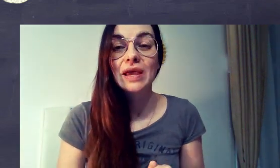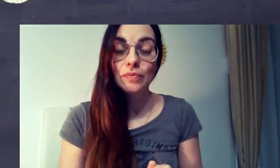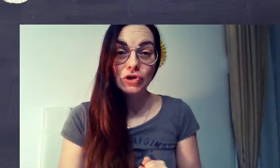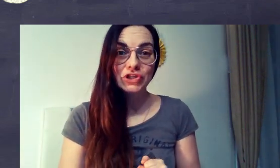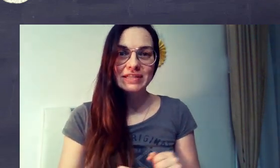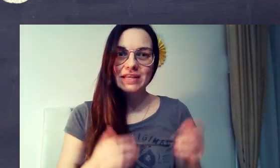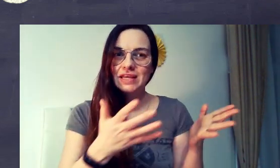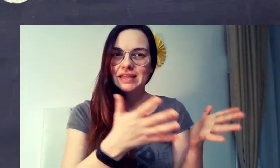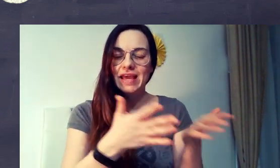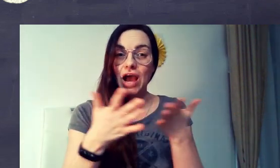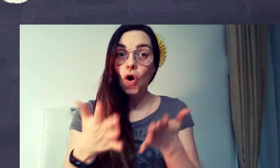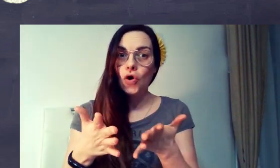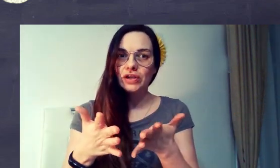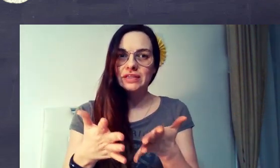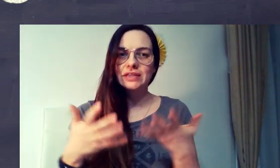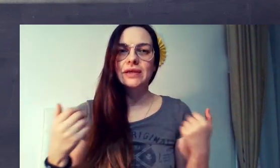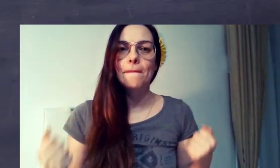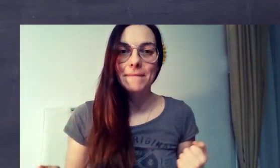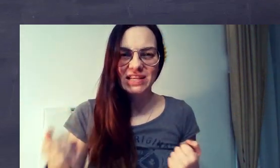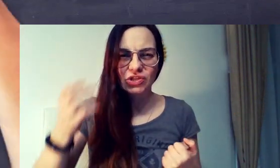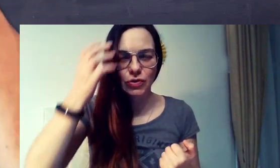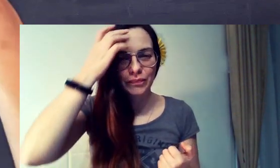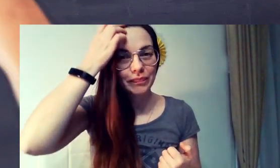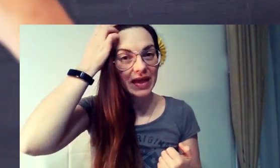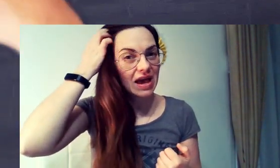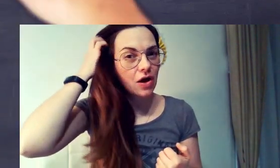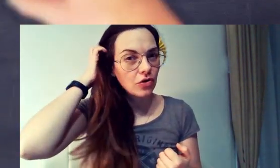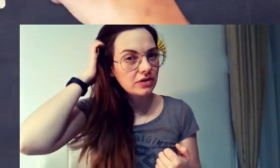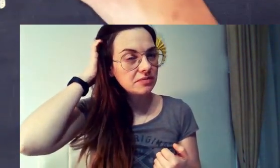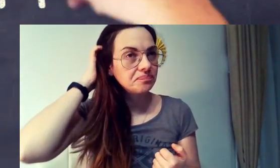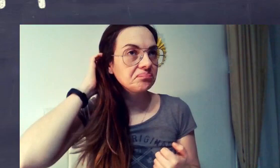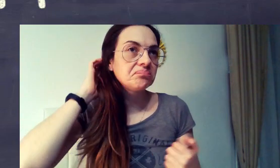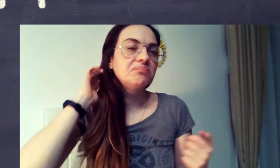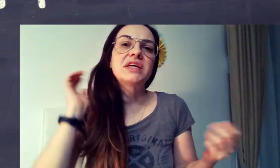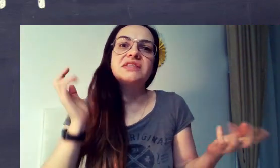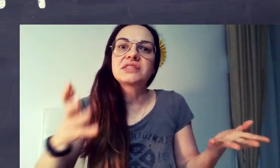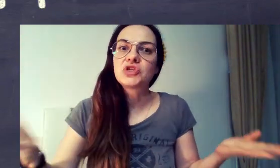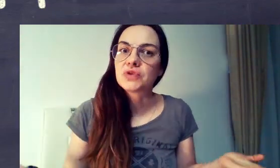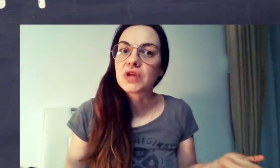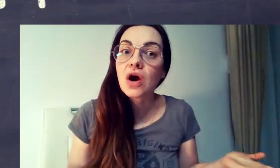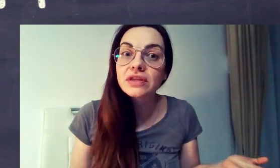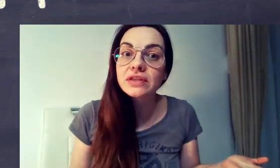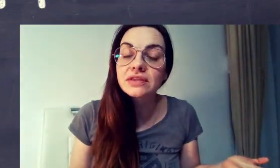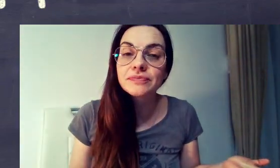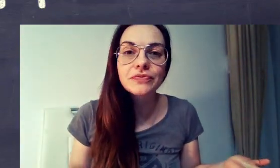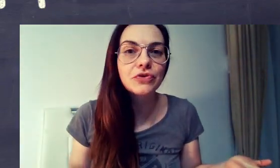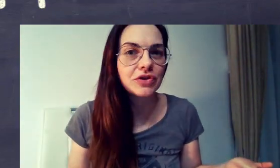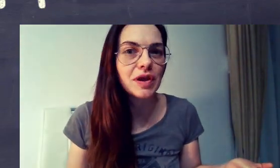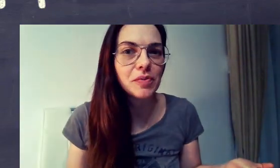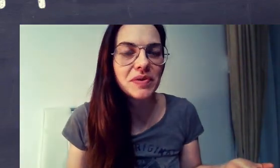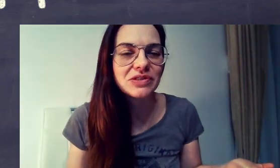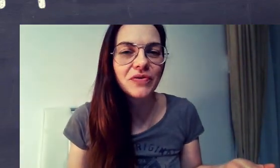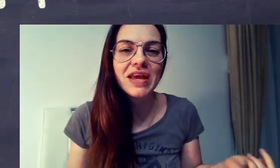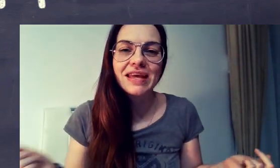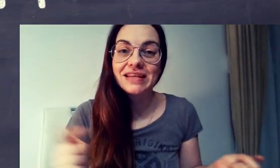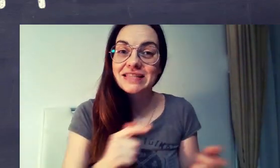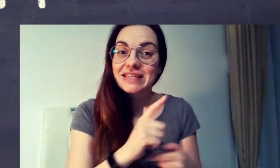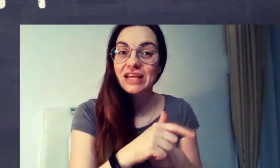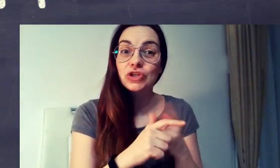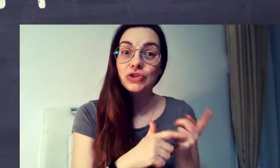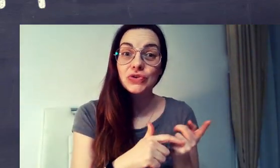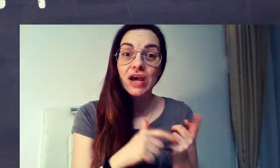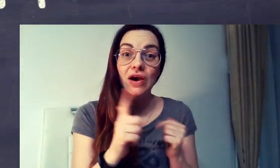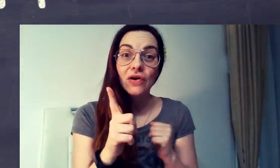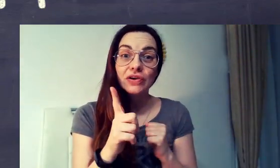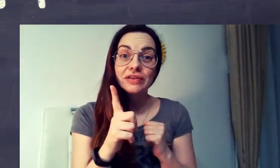Broj 6. Der Ort. Mesto. Der Ort. Das ist ein schöner Ort. To je ein lepo mesto. Das ist